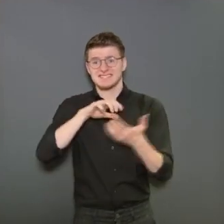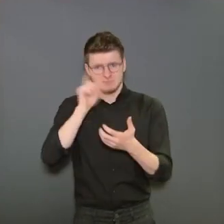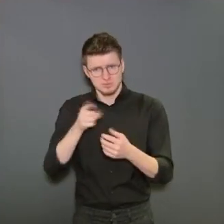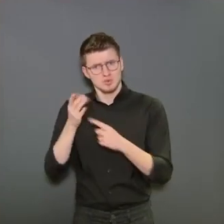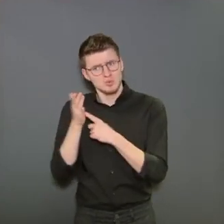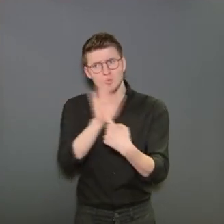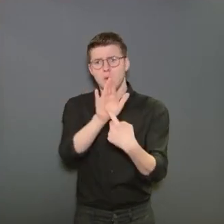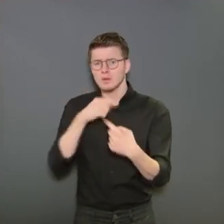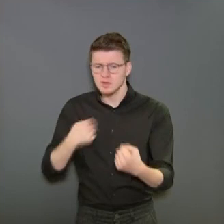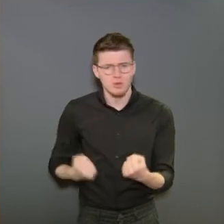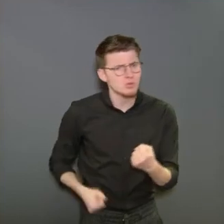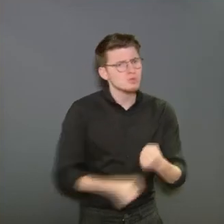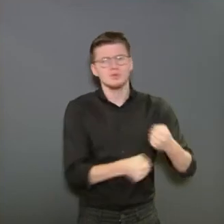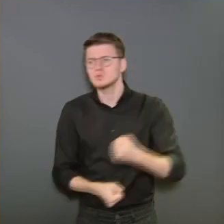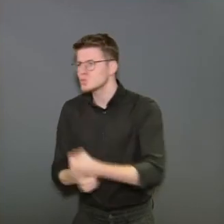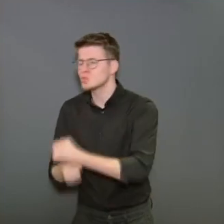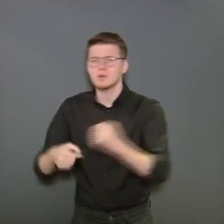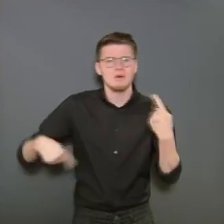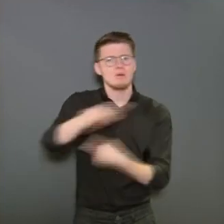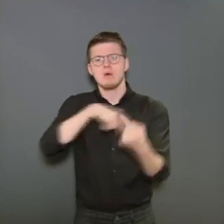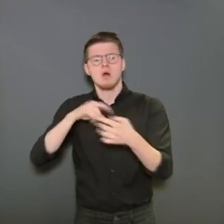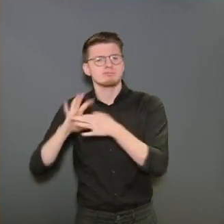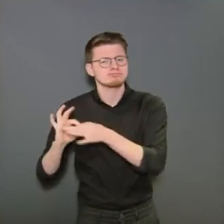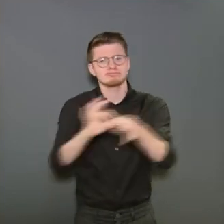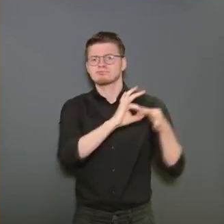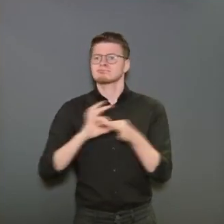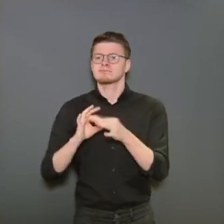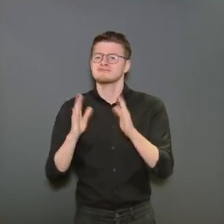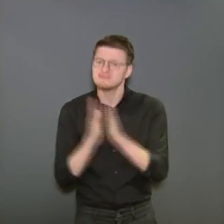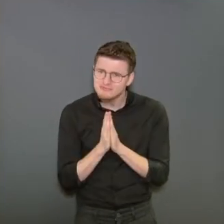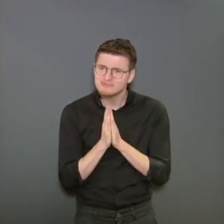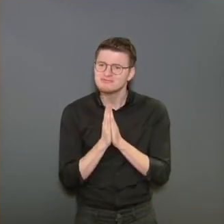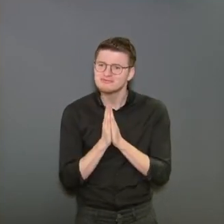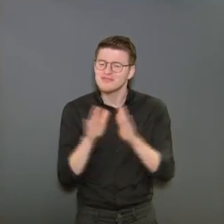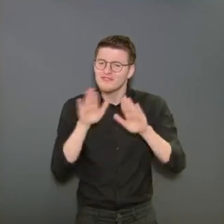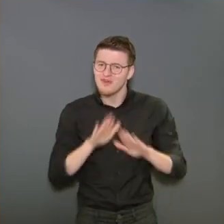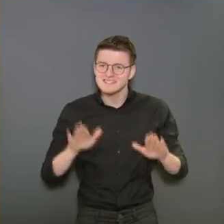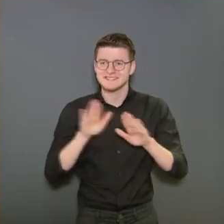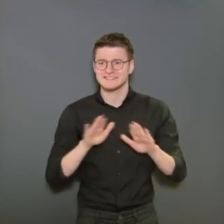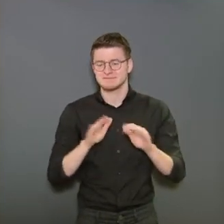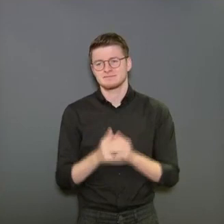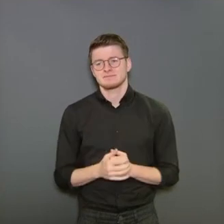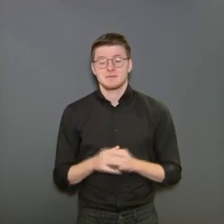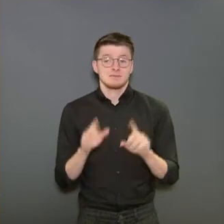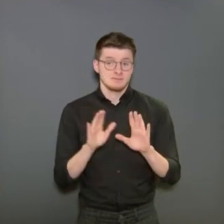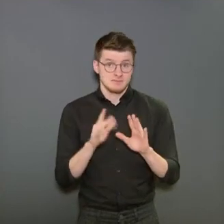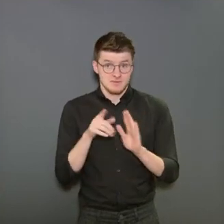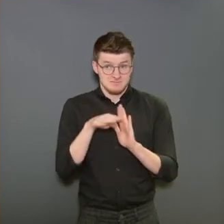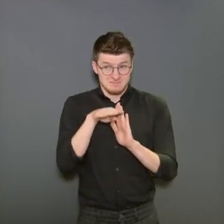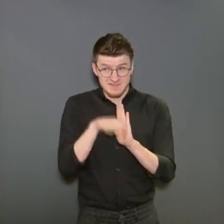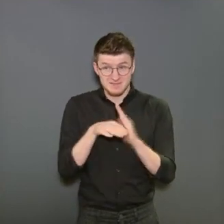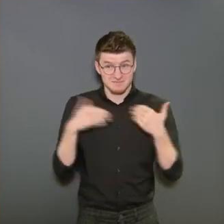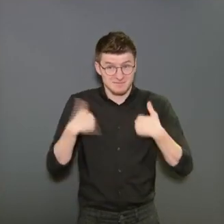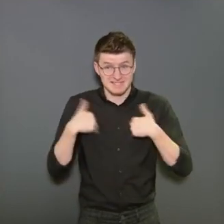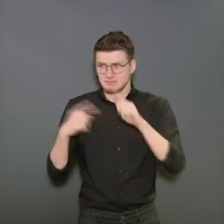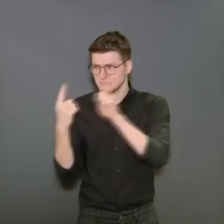fait logique en temps de crise nationale de montrer toute cette solidarité. Soyez prudents, pensez aux autres,